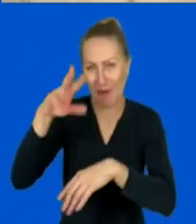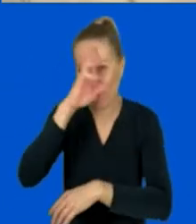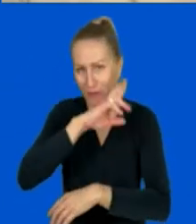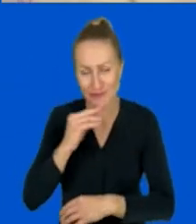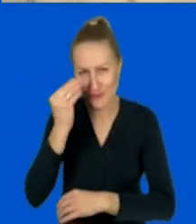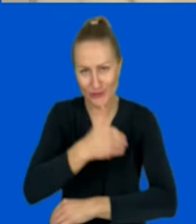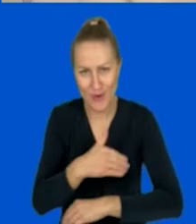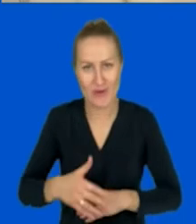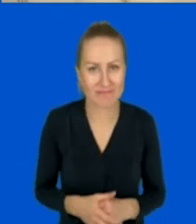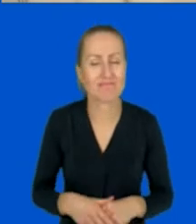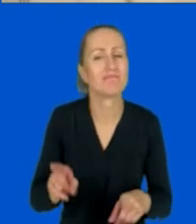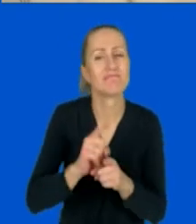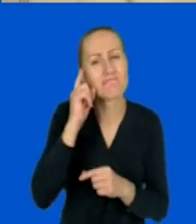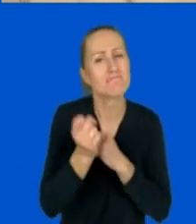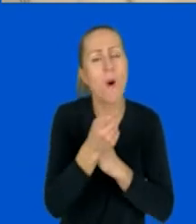Jakie jeszcze macie pomysły?